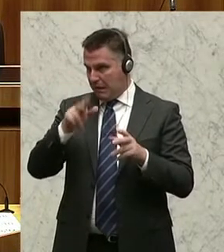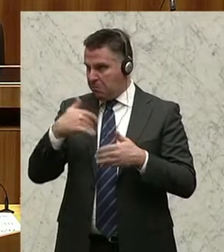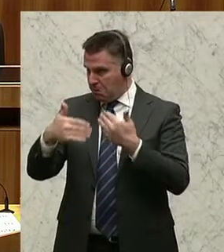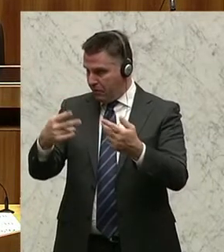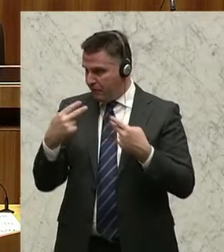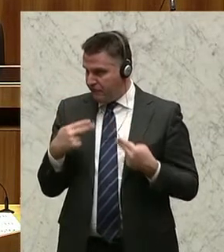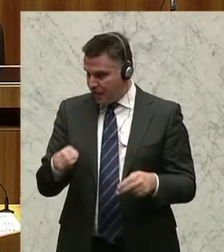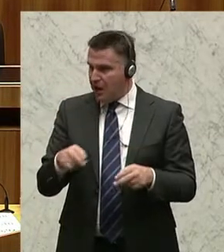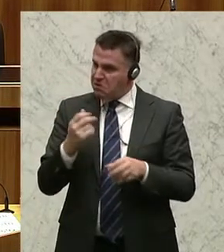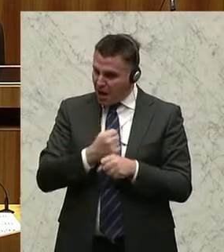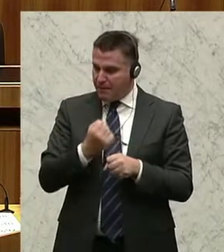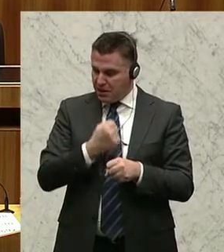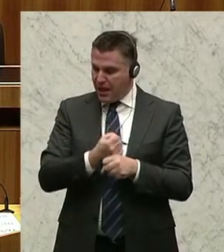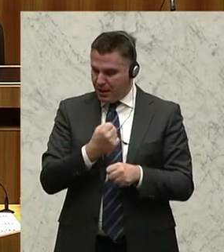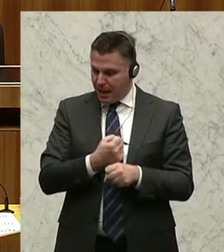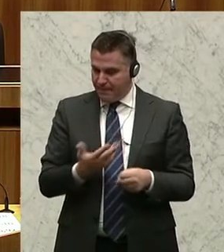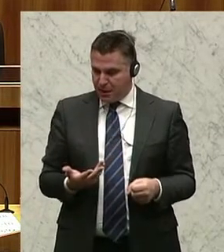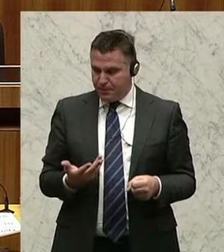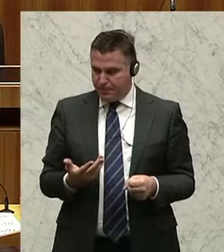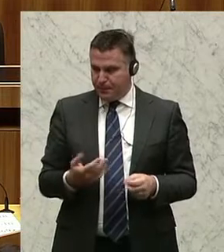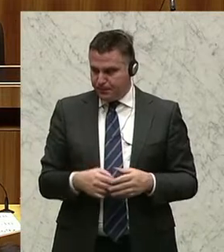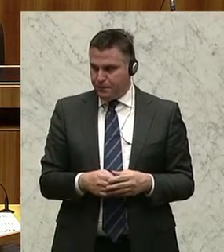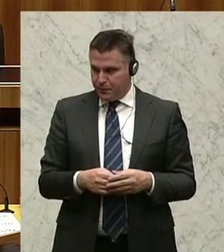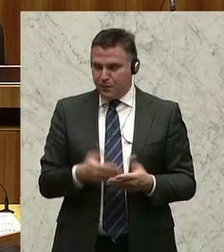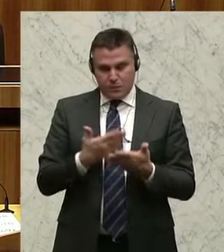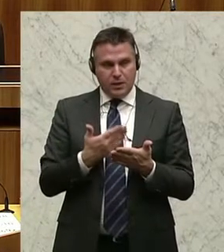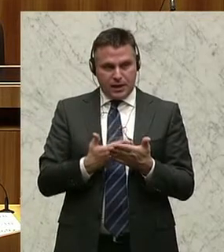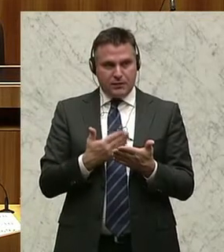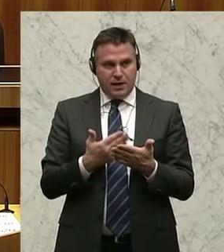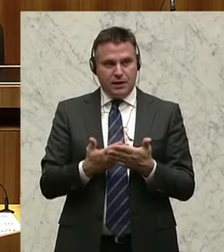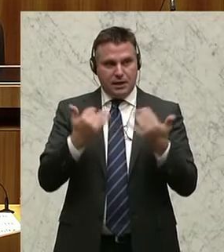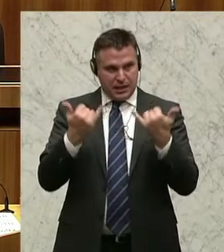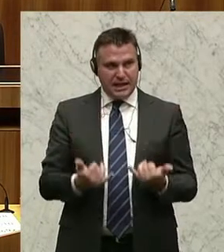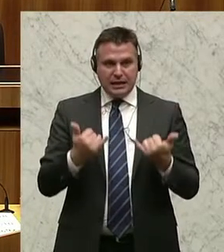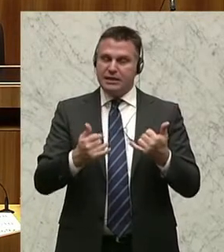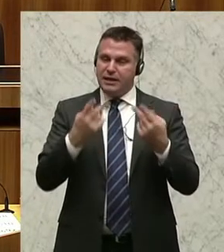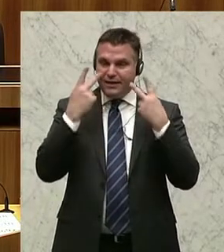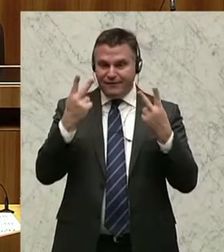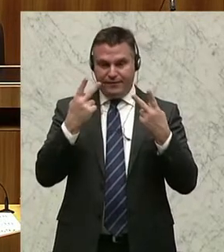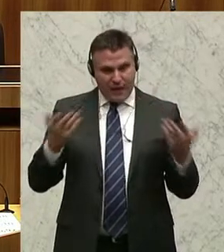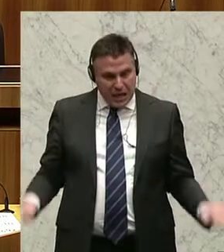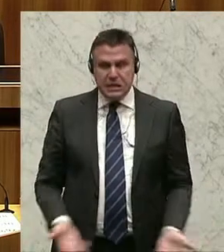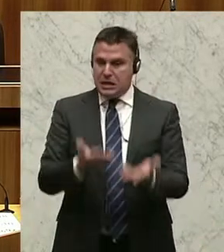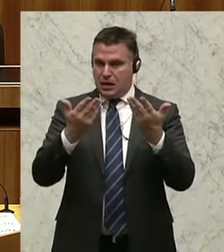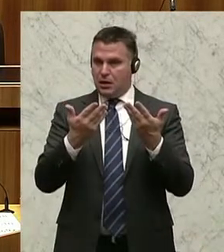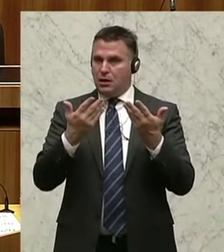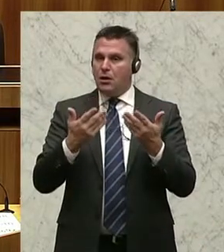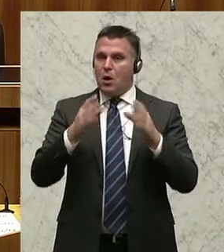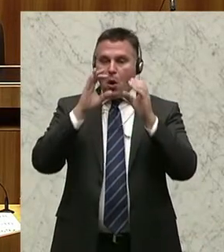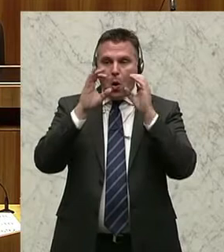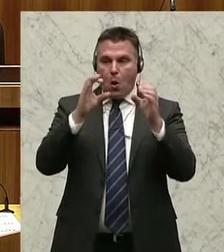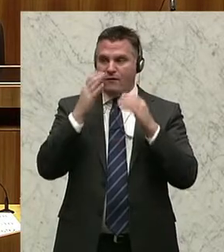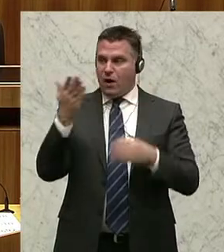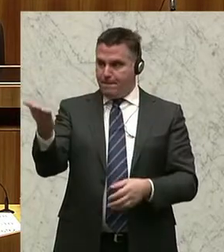fest arbeiten. Und es ist wirklich jetzt höchst an der Zeit, dass von der ÖVP